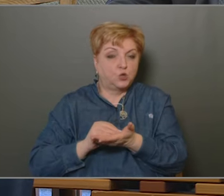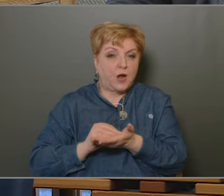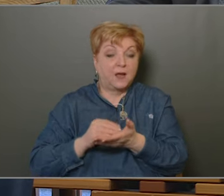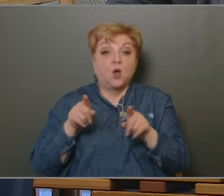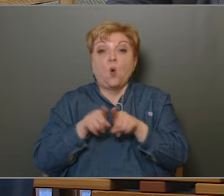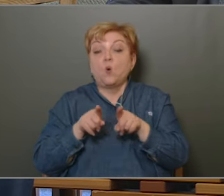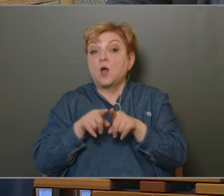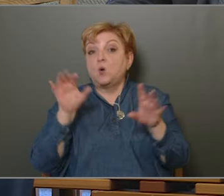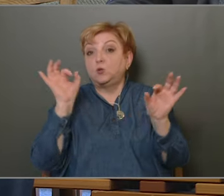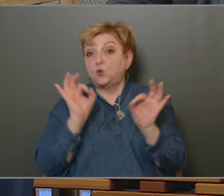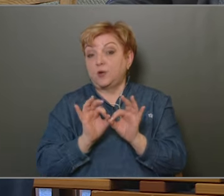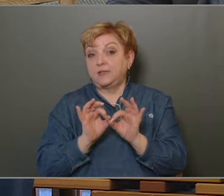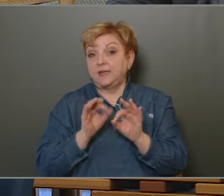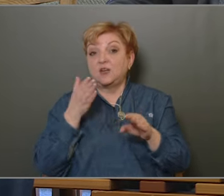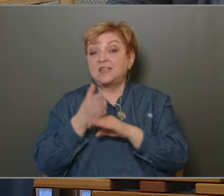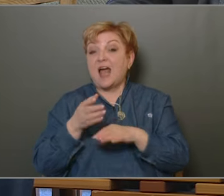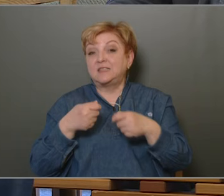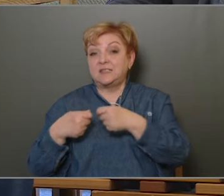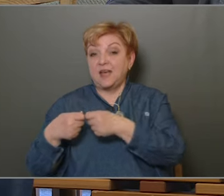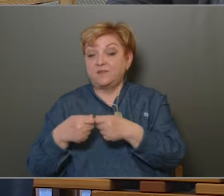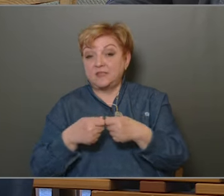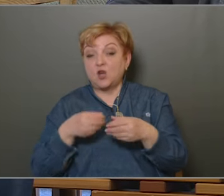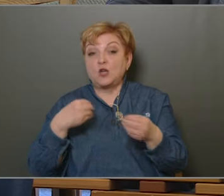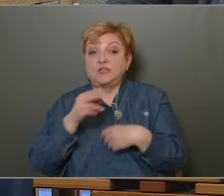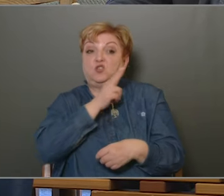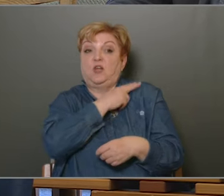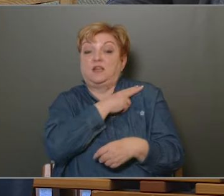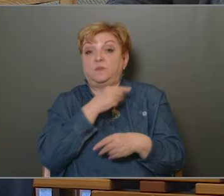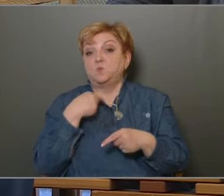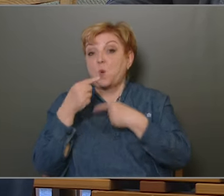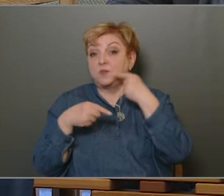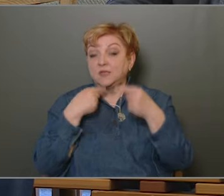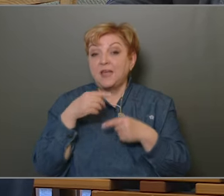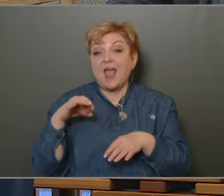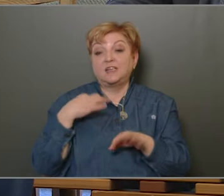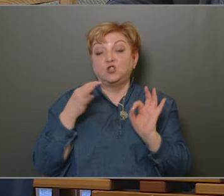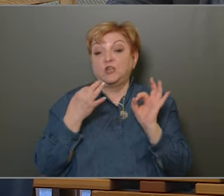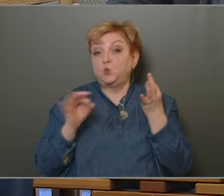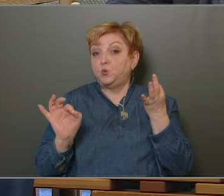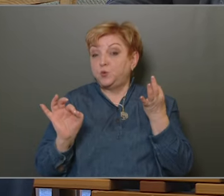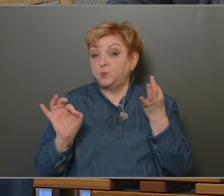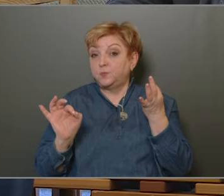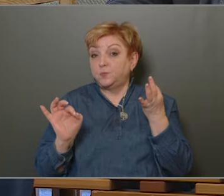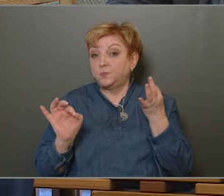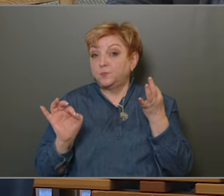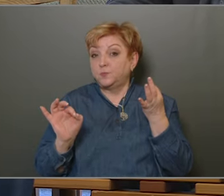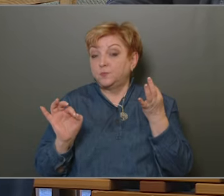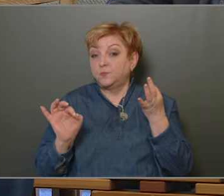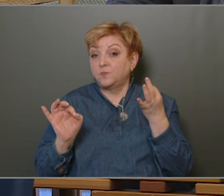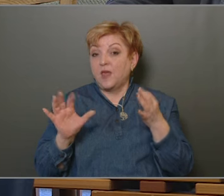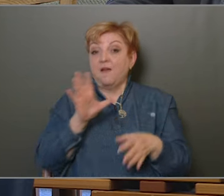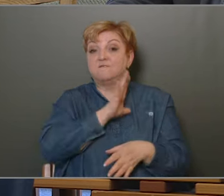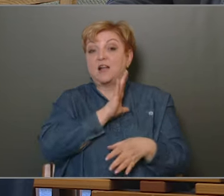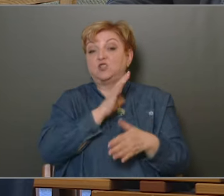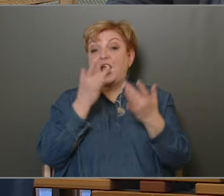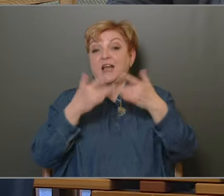Olyankor történik ez az átszervezés, és azért erről is érdemes egy szót mondani, amikor az egészségügybe tulajdonképpen egy